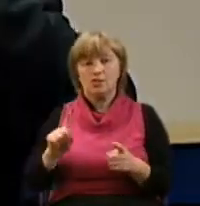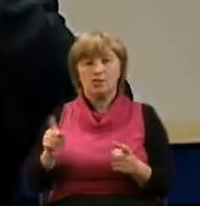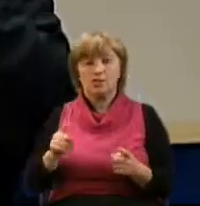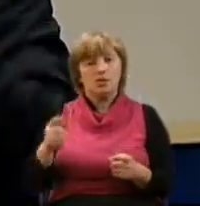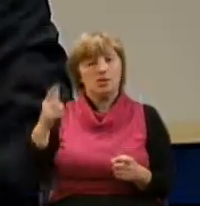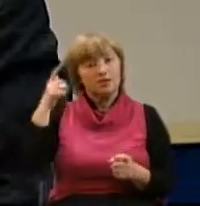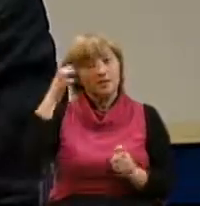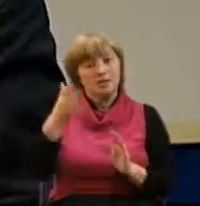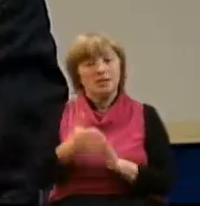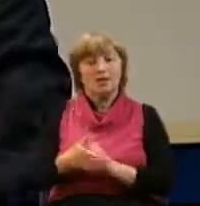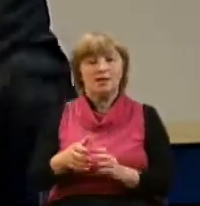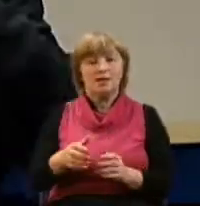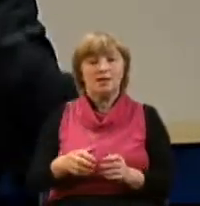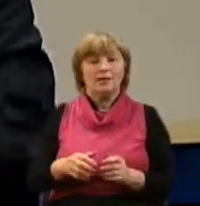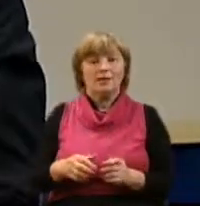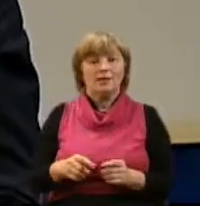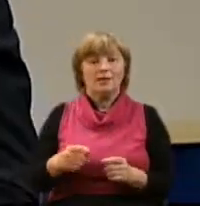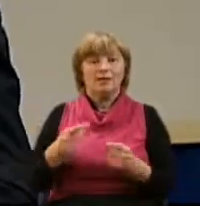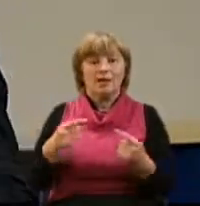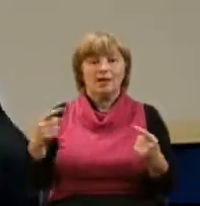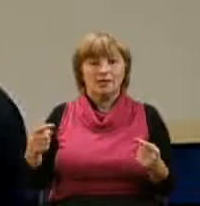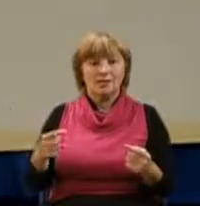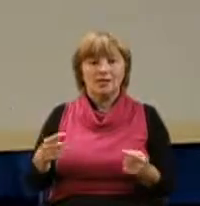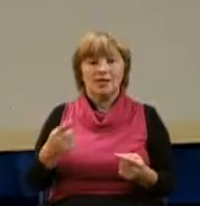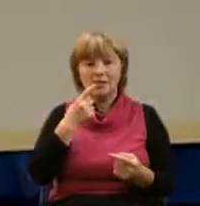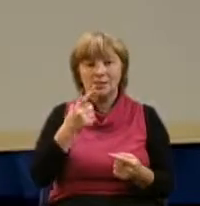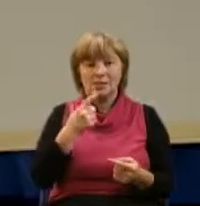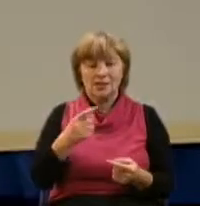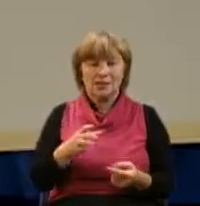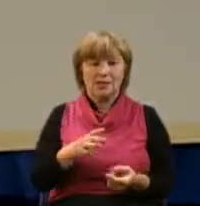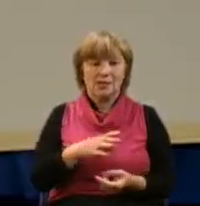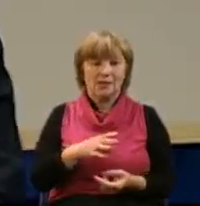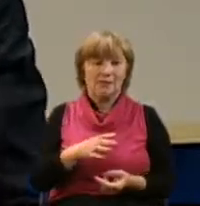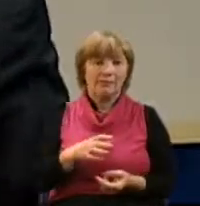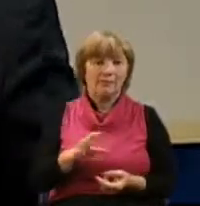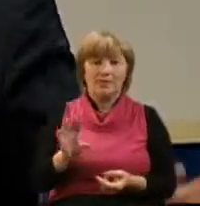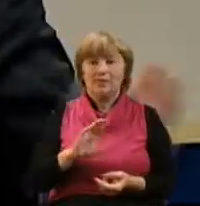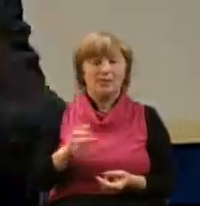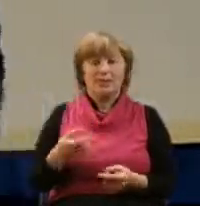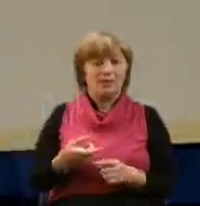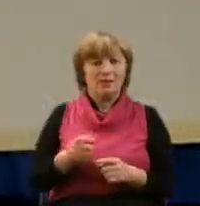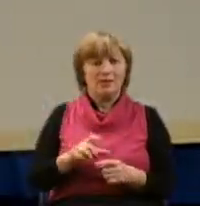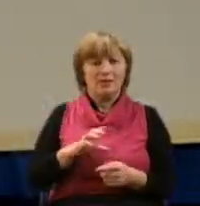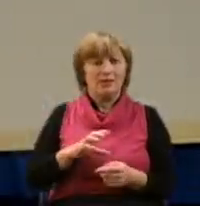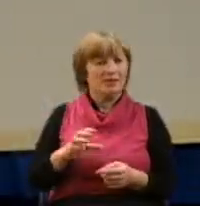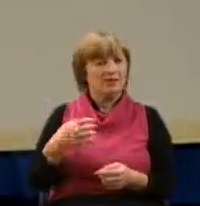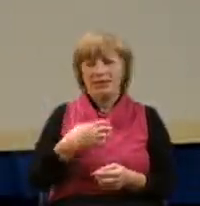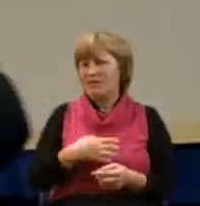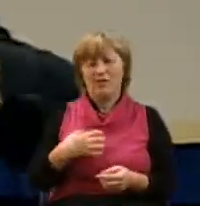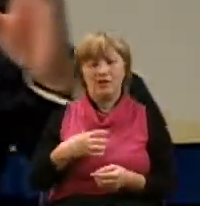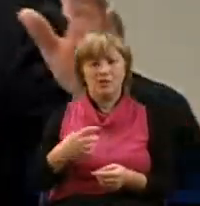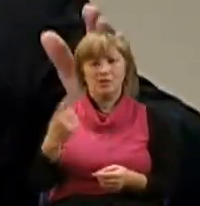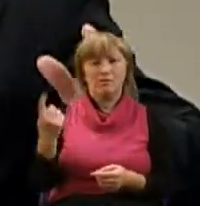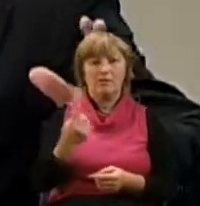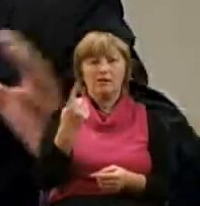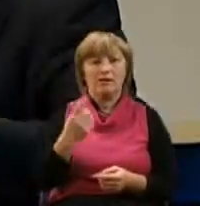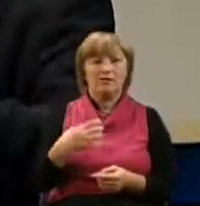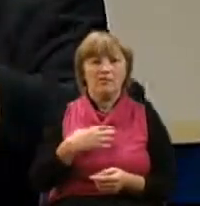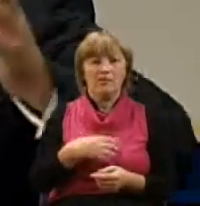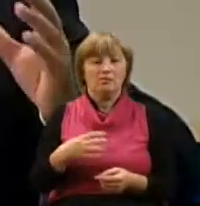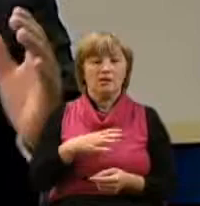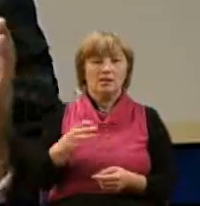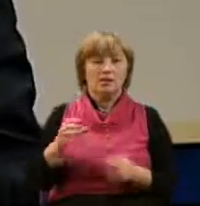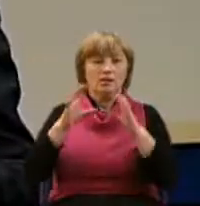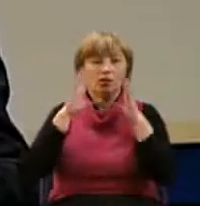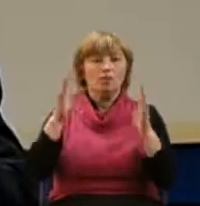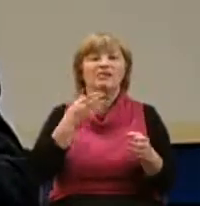знал греческий, греческую культуру, был римским гражданином. Это все было вторично. Первично это была его